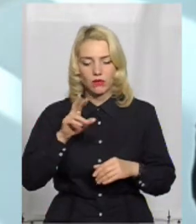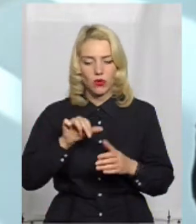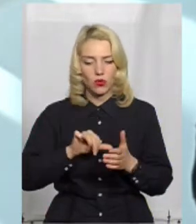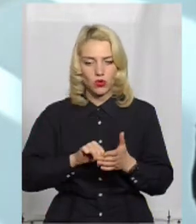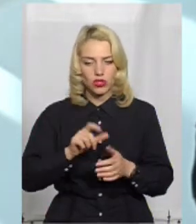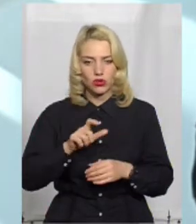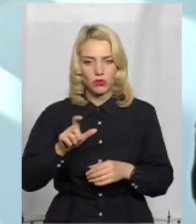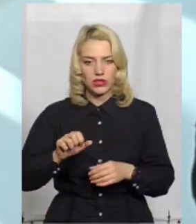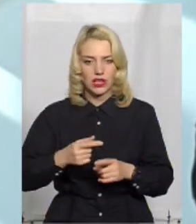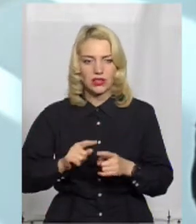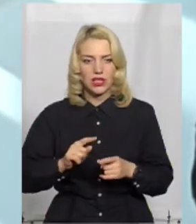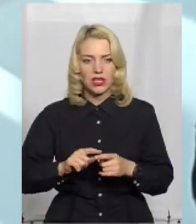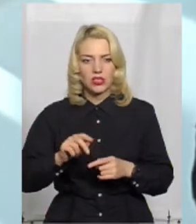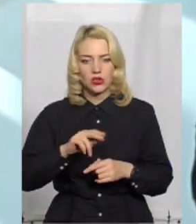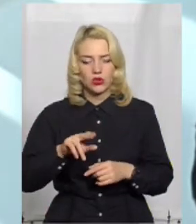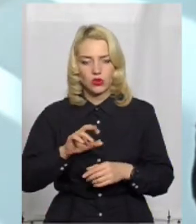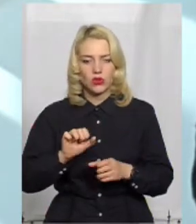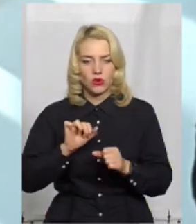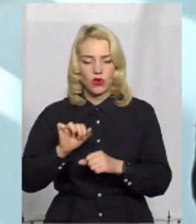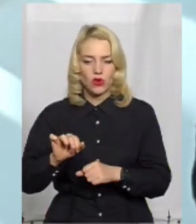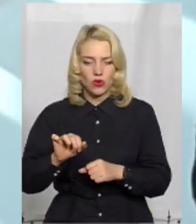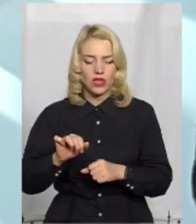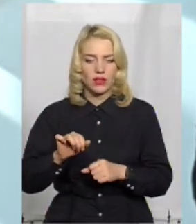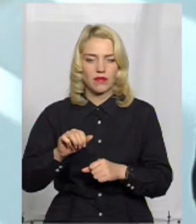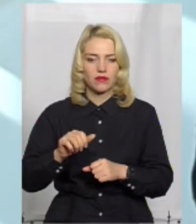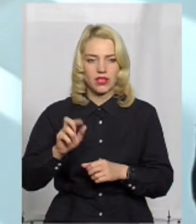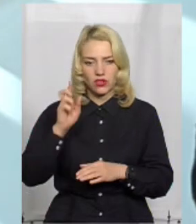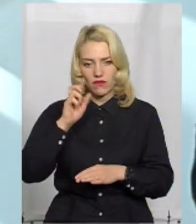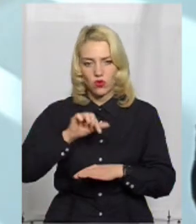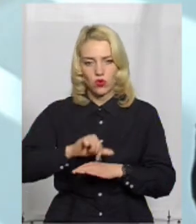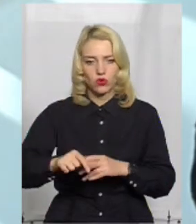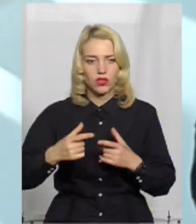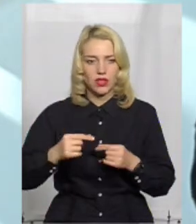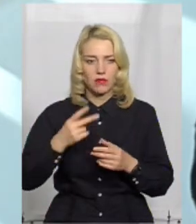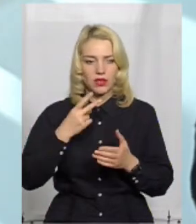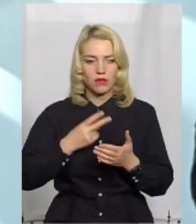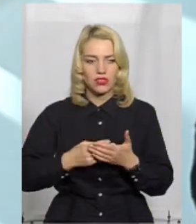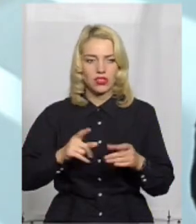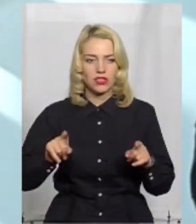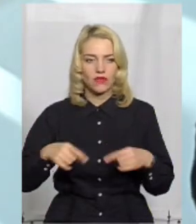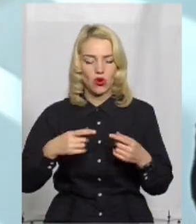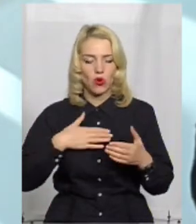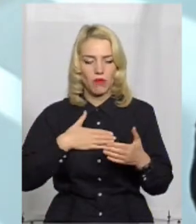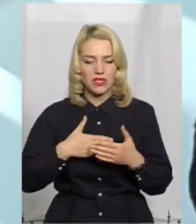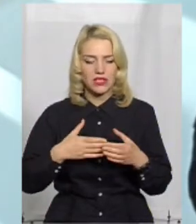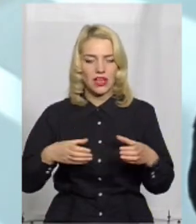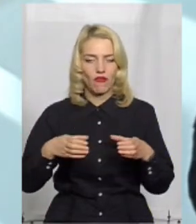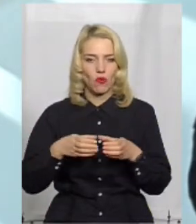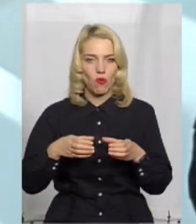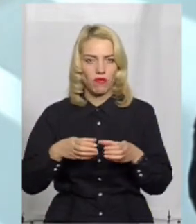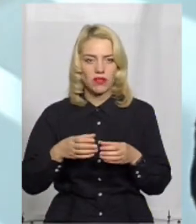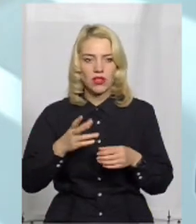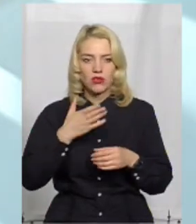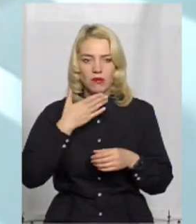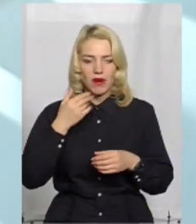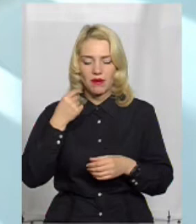охороні громадського порядку та державного кордону 2000 року, де передбачено створення громадських форматів. Разом з тим, не передбачено